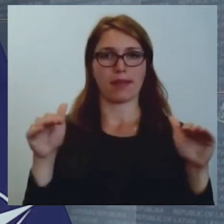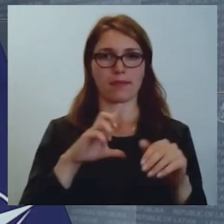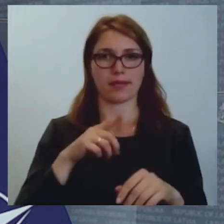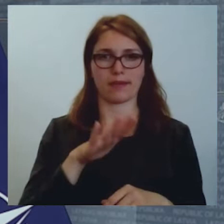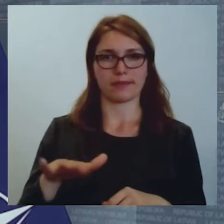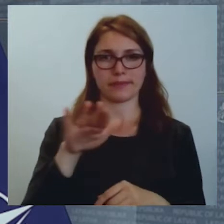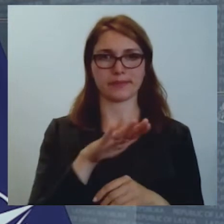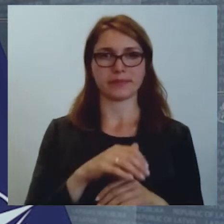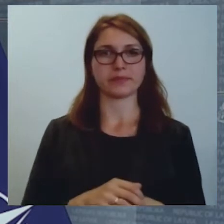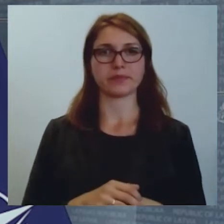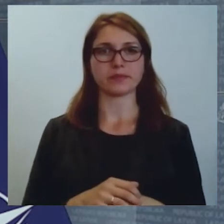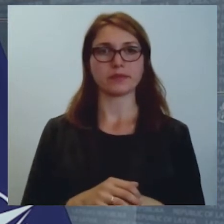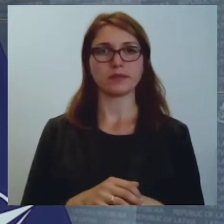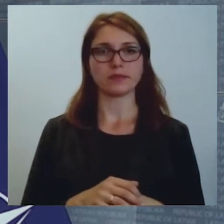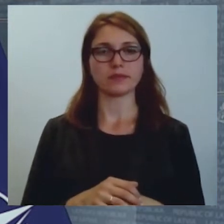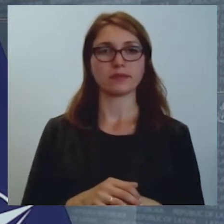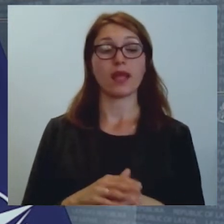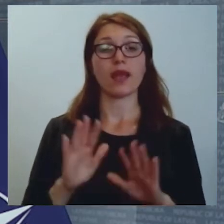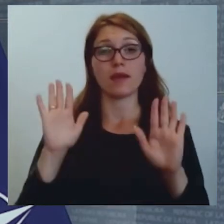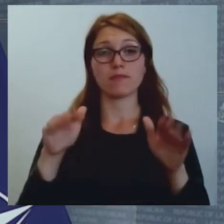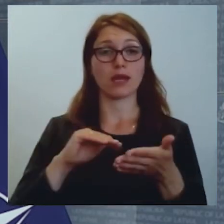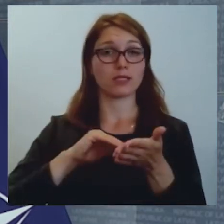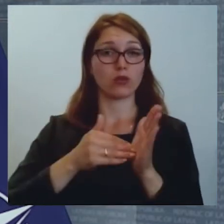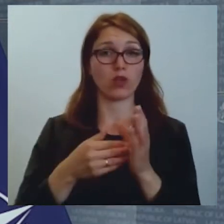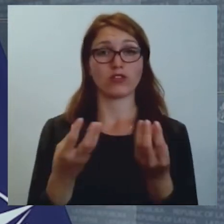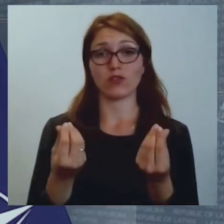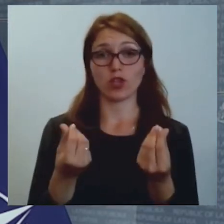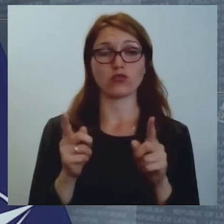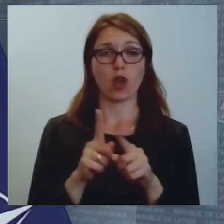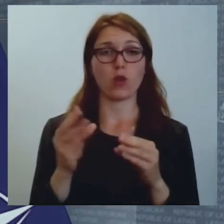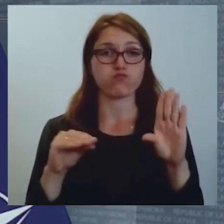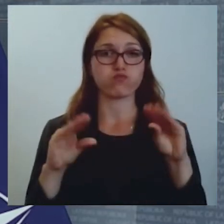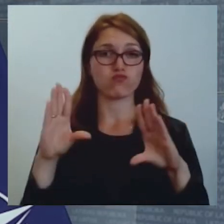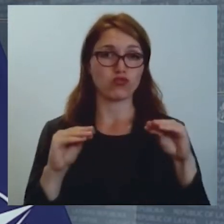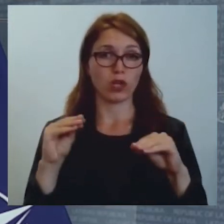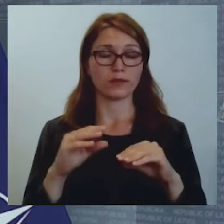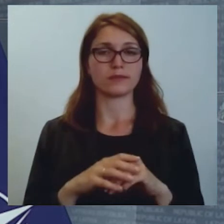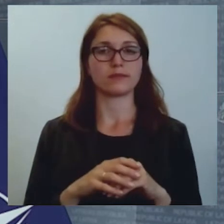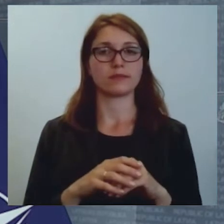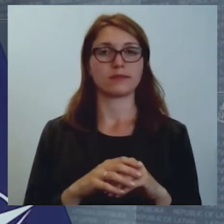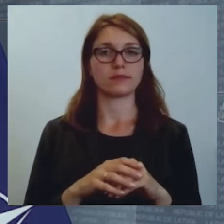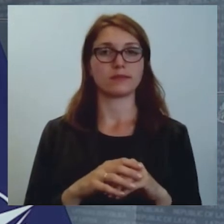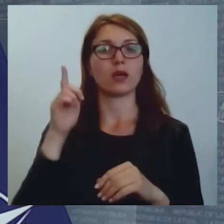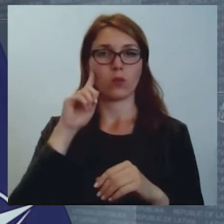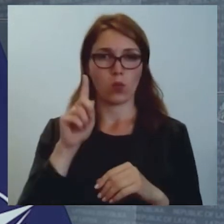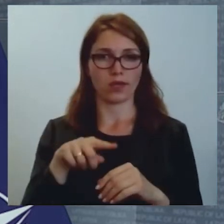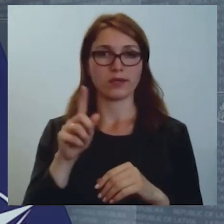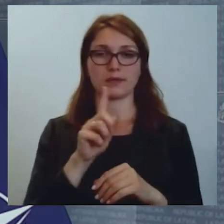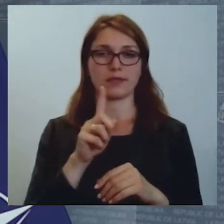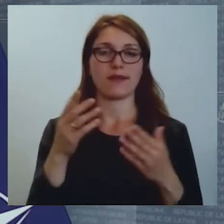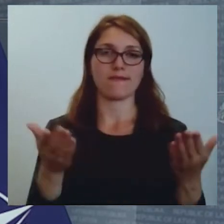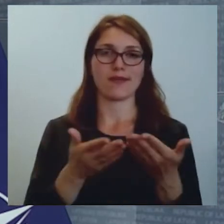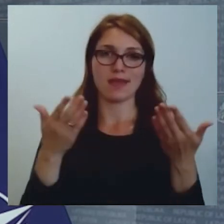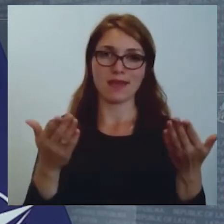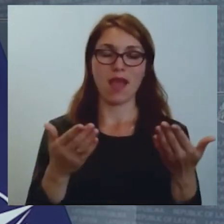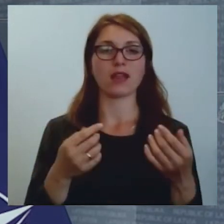Un par situāciju finansēs un budžetā, protams, ka ir viegli iebraukt no